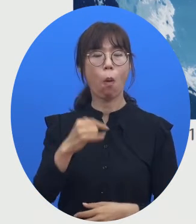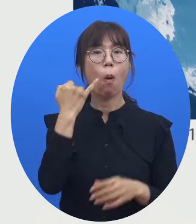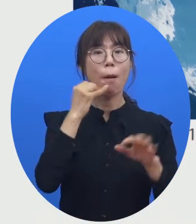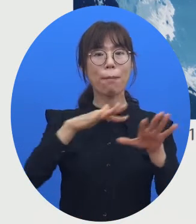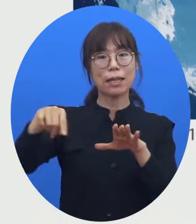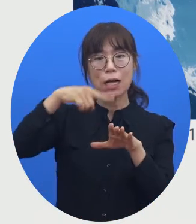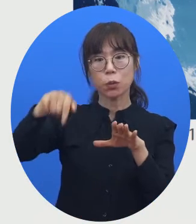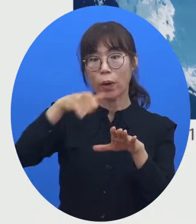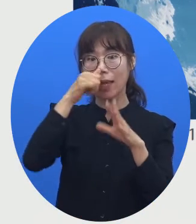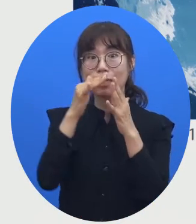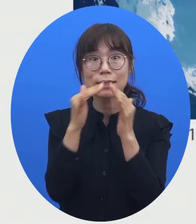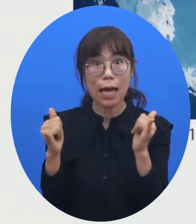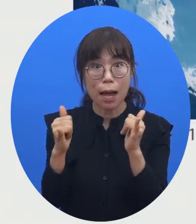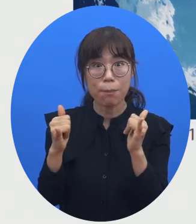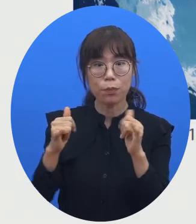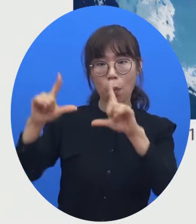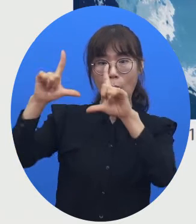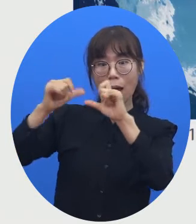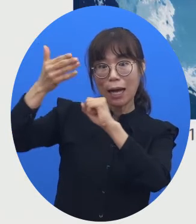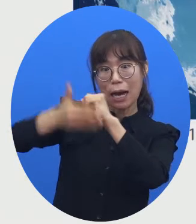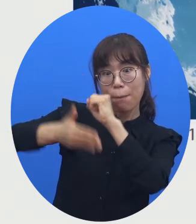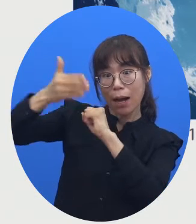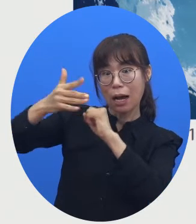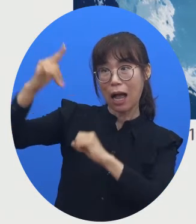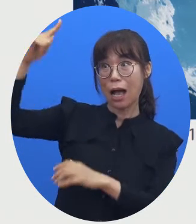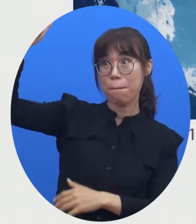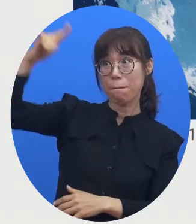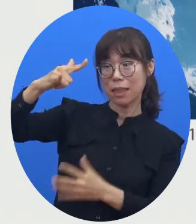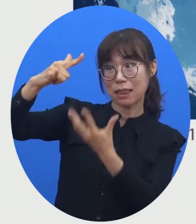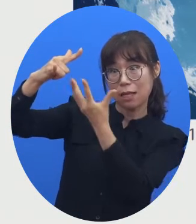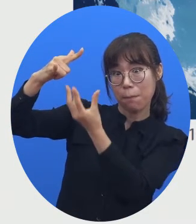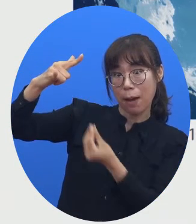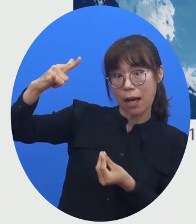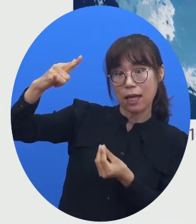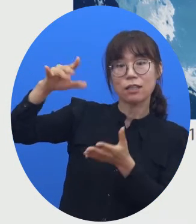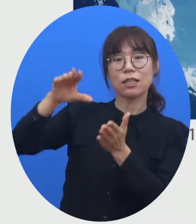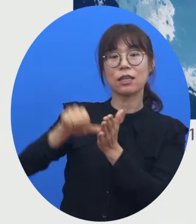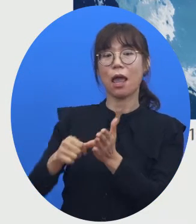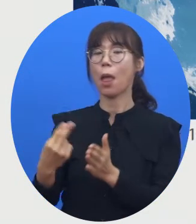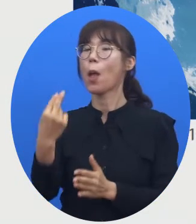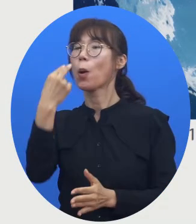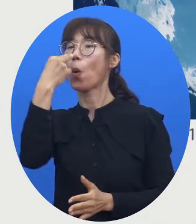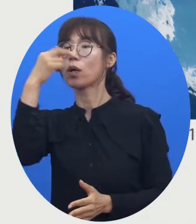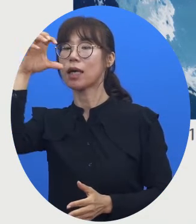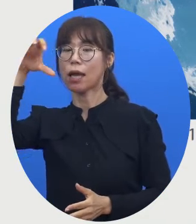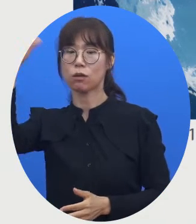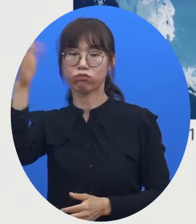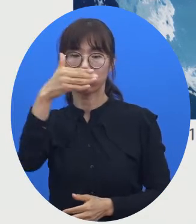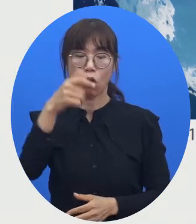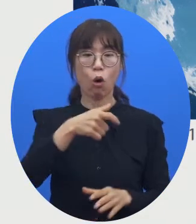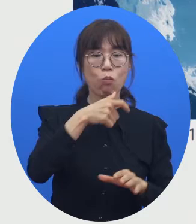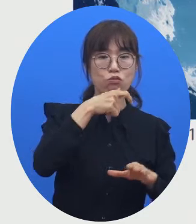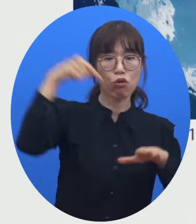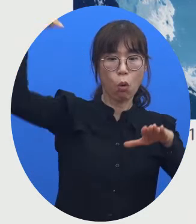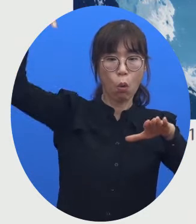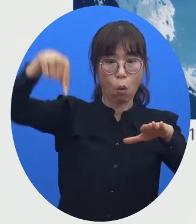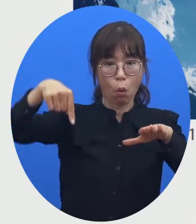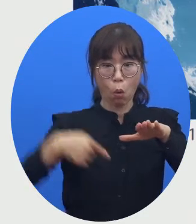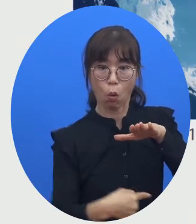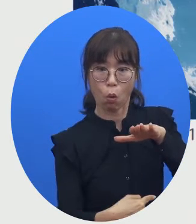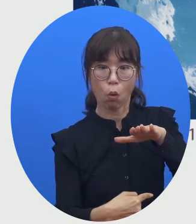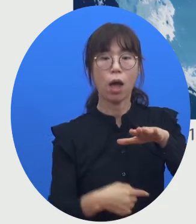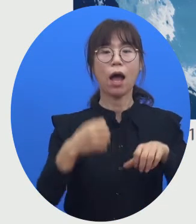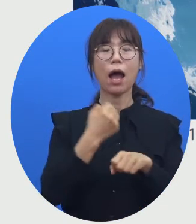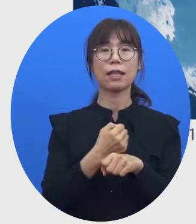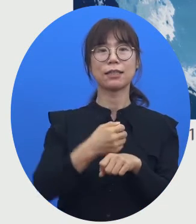카메라가 빛을 받아들일 때 이 빛이 공기에서 물 쪽으로 꺾이는 과정에서 굴절되는